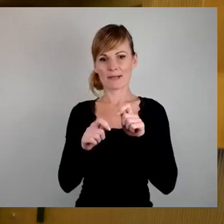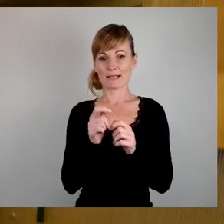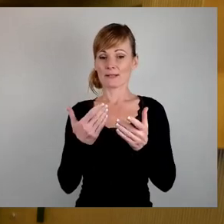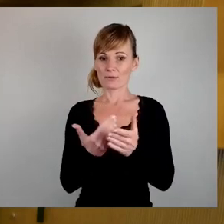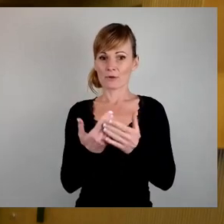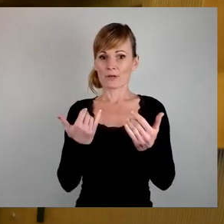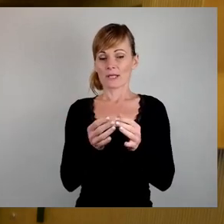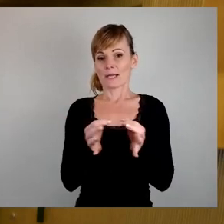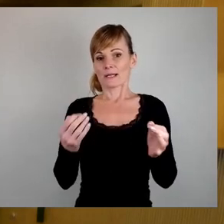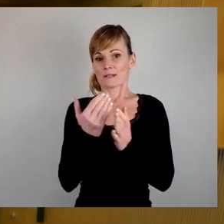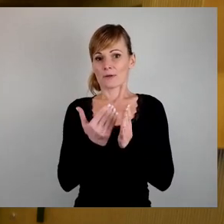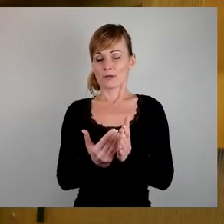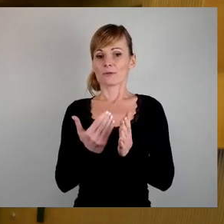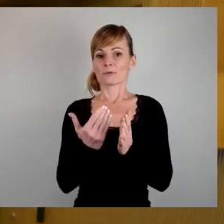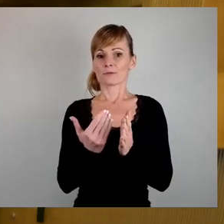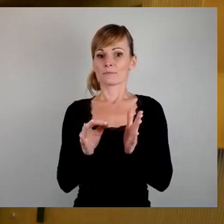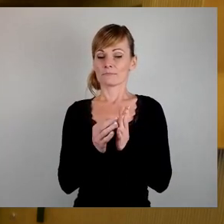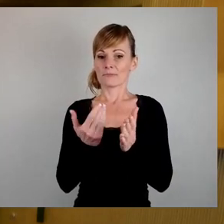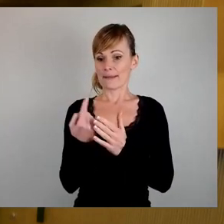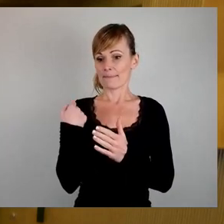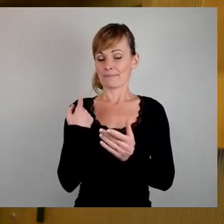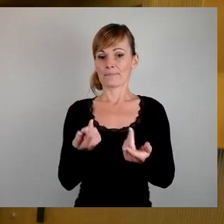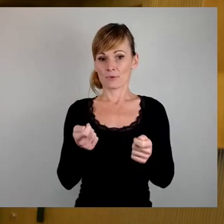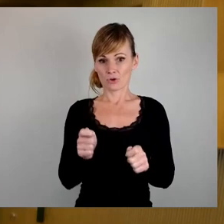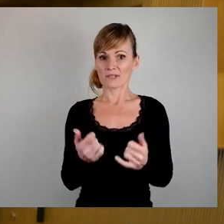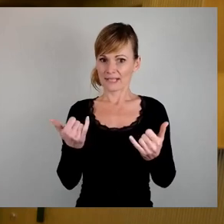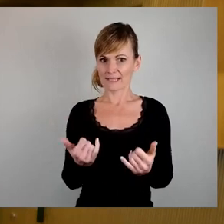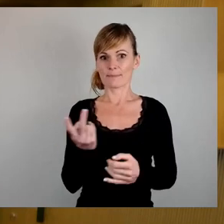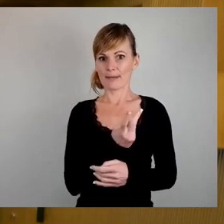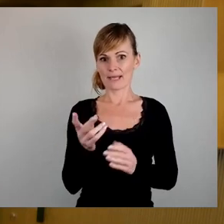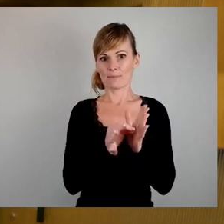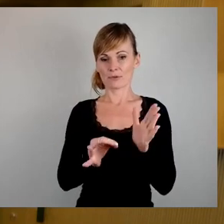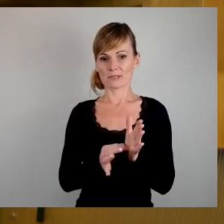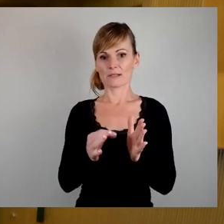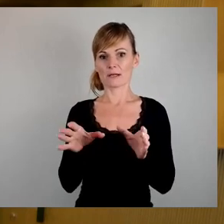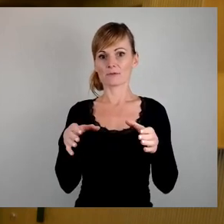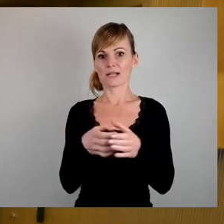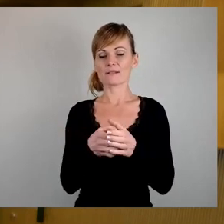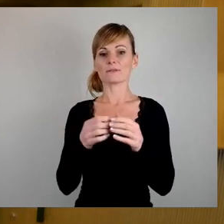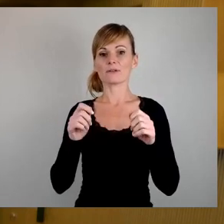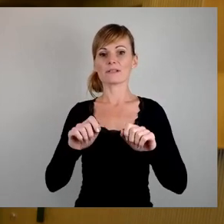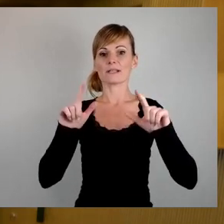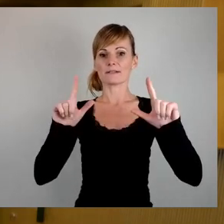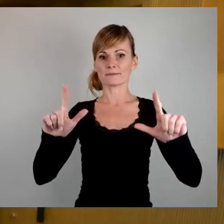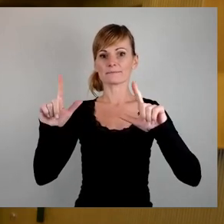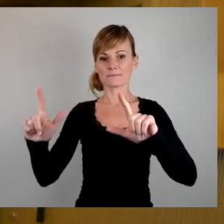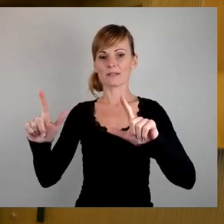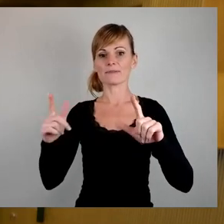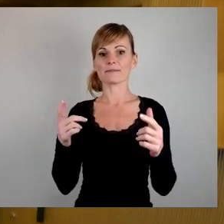Beschlossen haben, aufrufen und man würde mir auch hier erlauben, die Vorlage einzubringen.